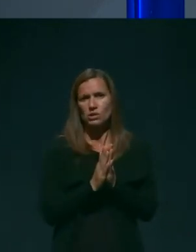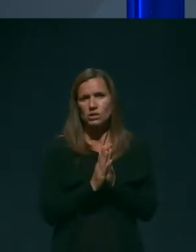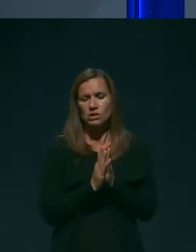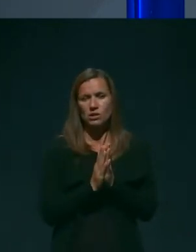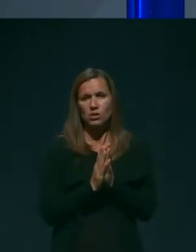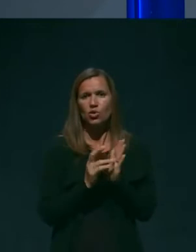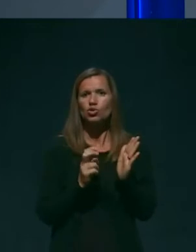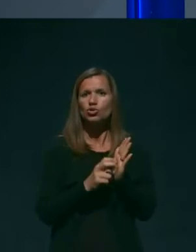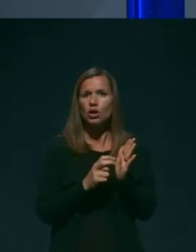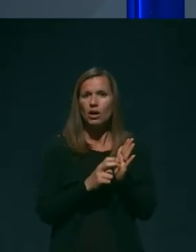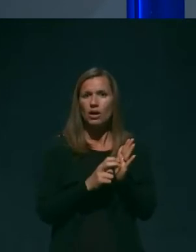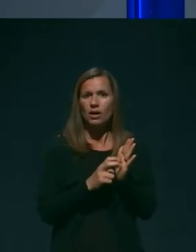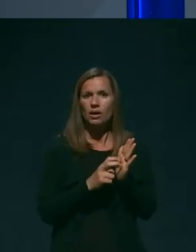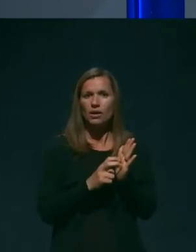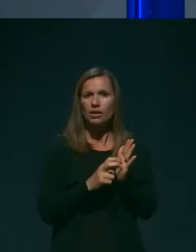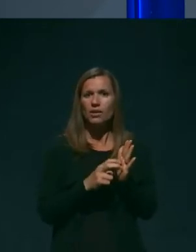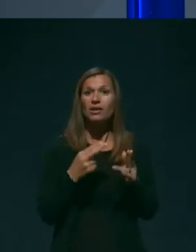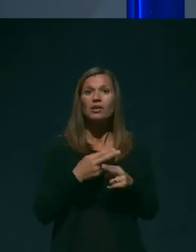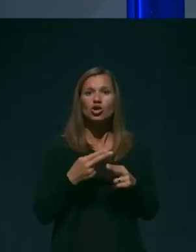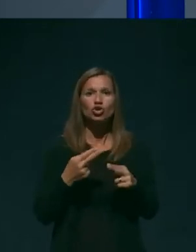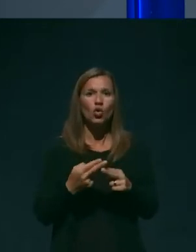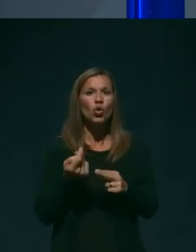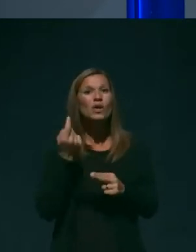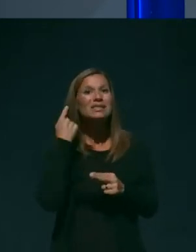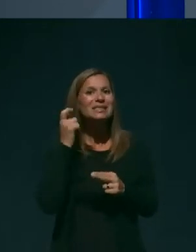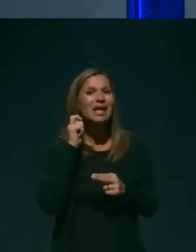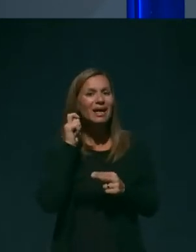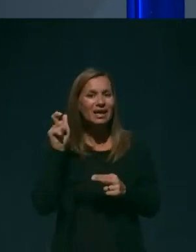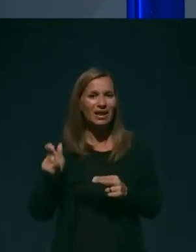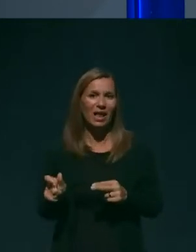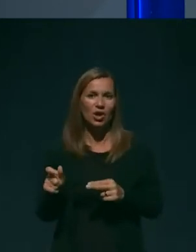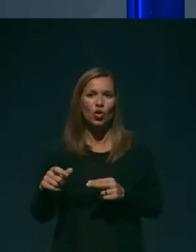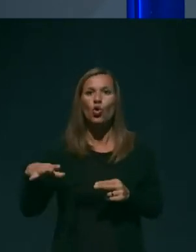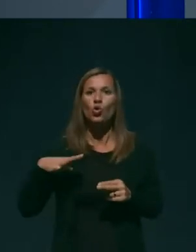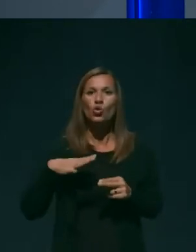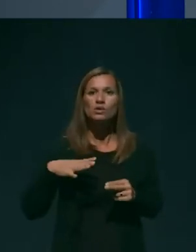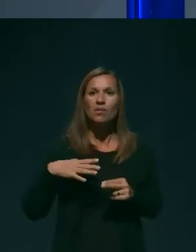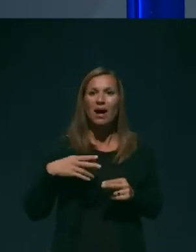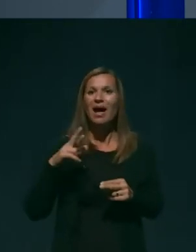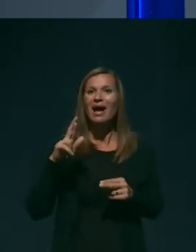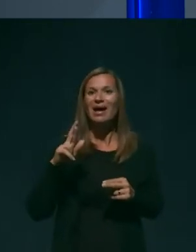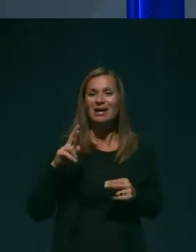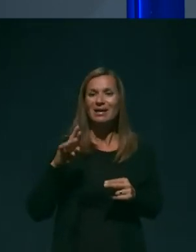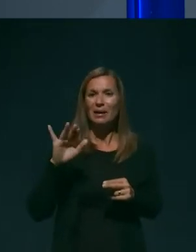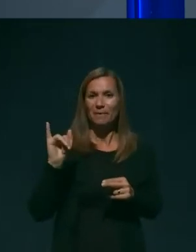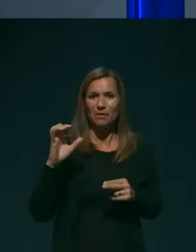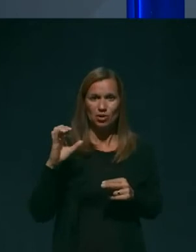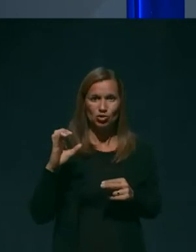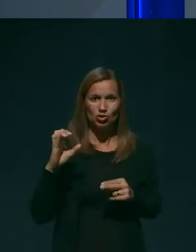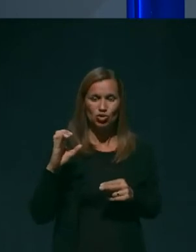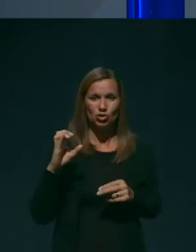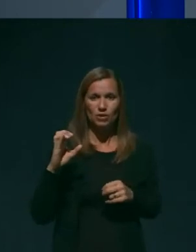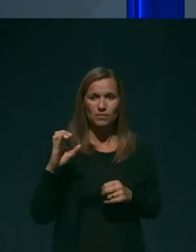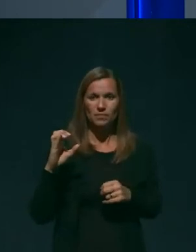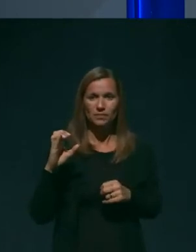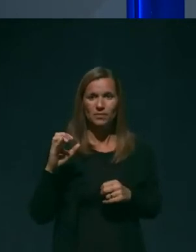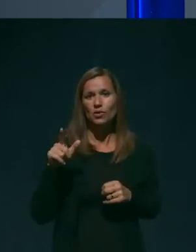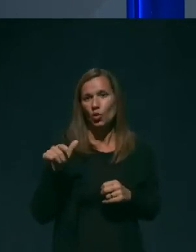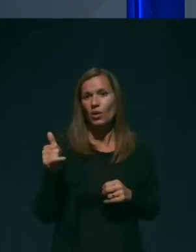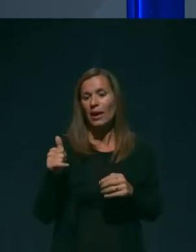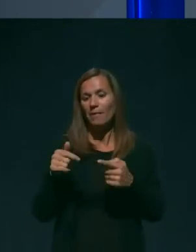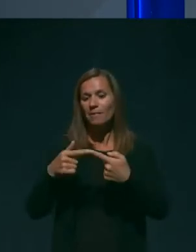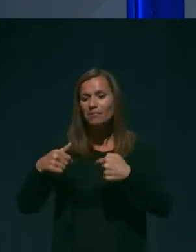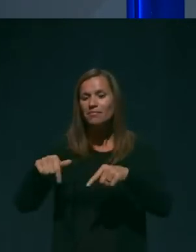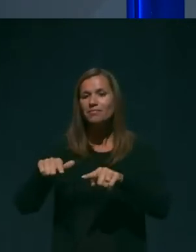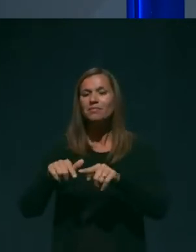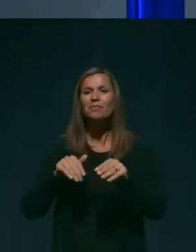državno sekretarko, gospo Ribič, kot sekretarko na resornem